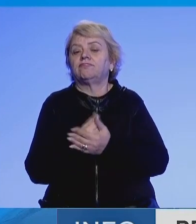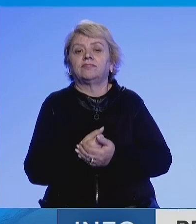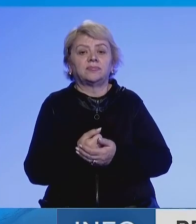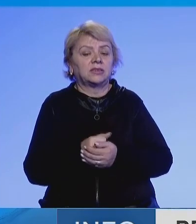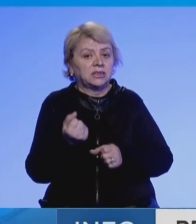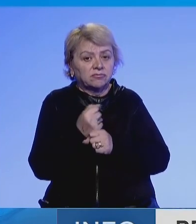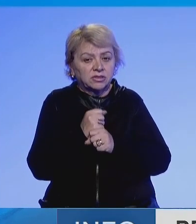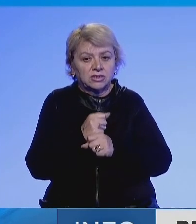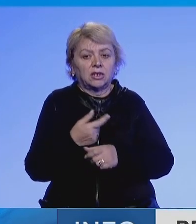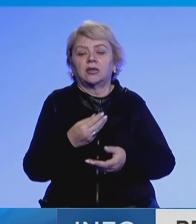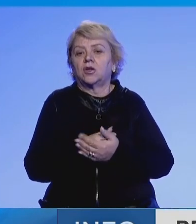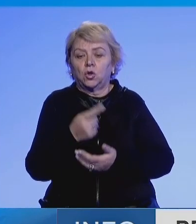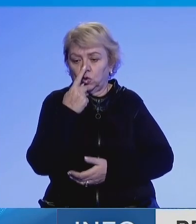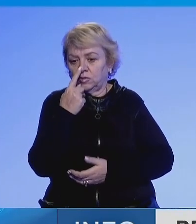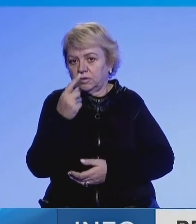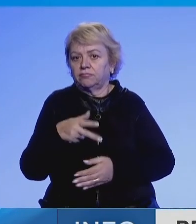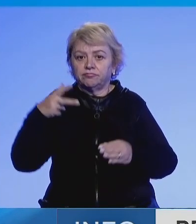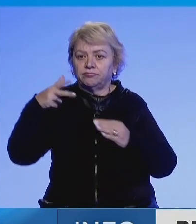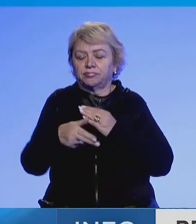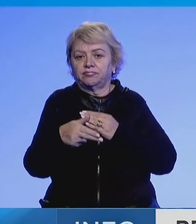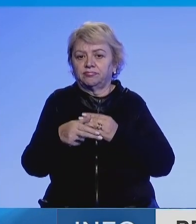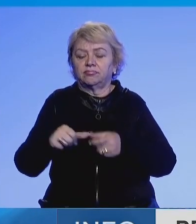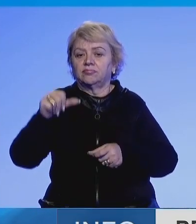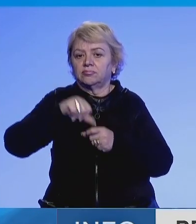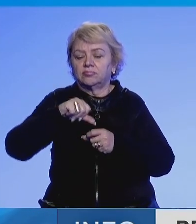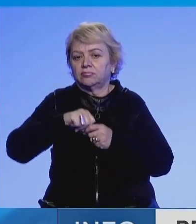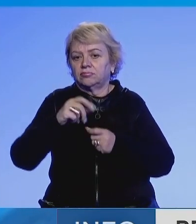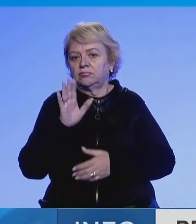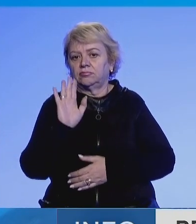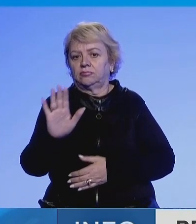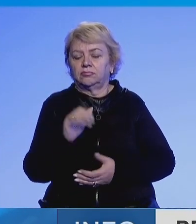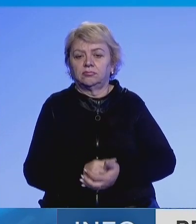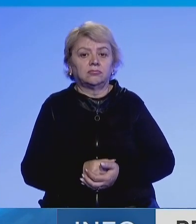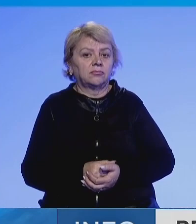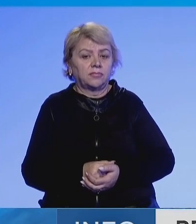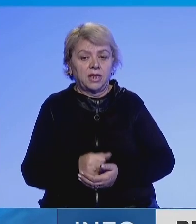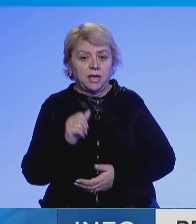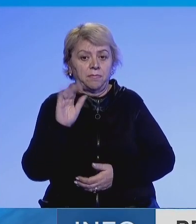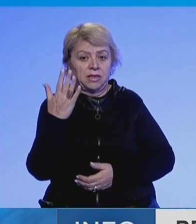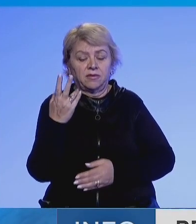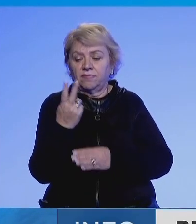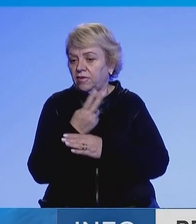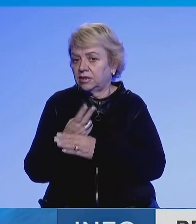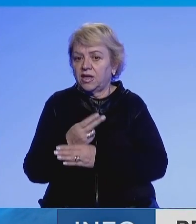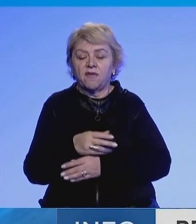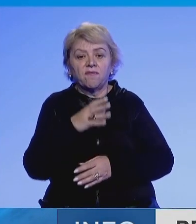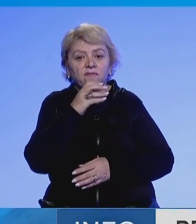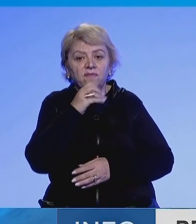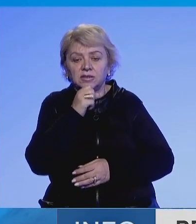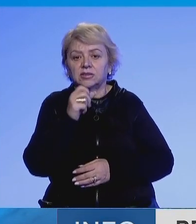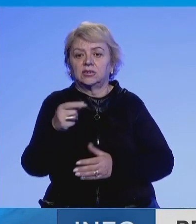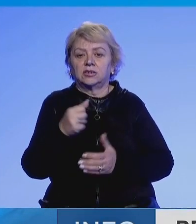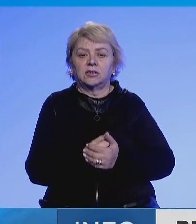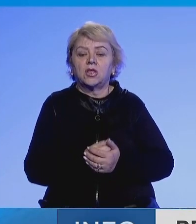recesionin, pasi Rusia ndërprej u flukse të gazit pas pushtimit të salë. Dërsa 15 vende duke përshirë Francën dhe Polonin